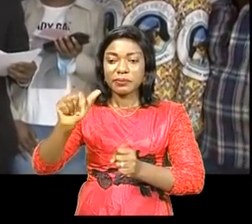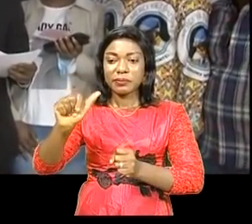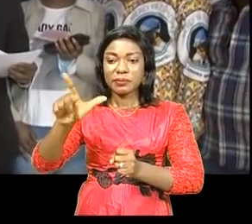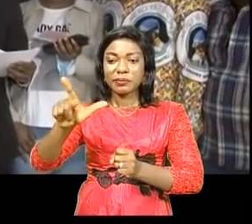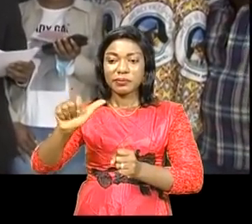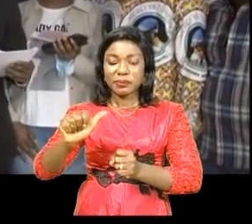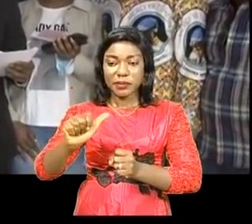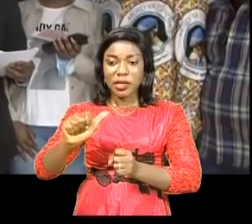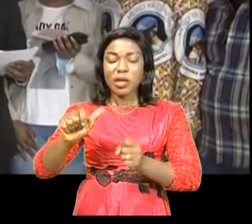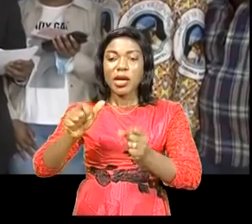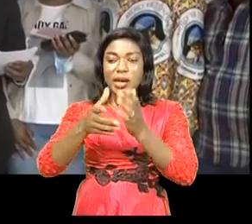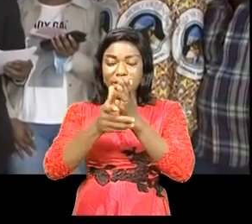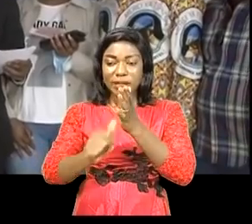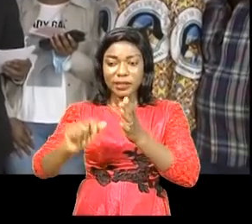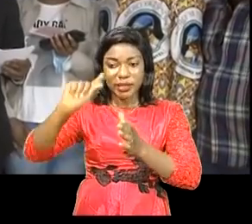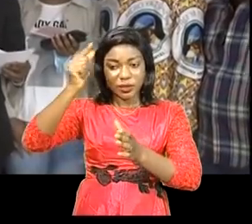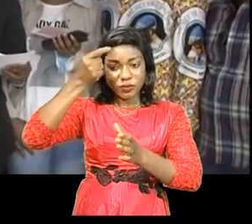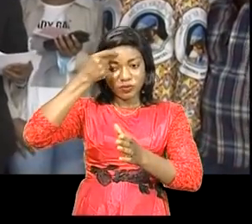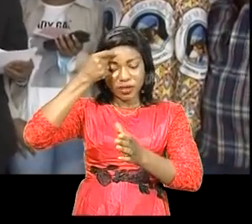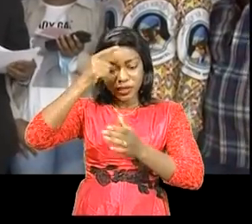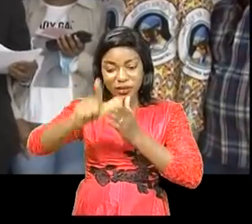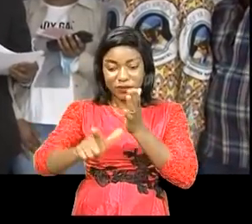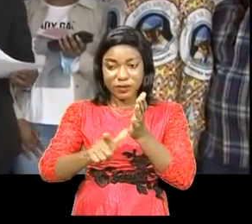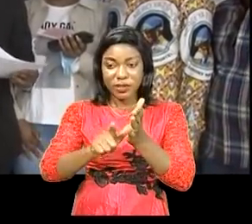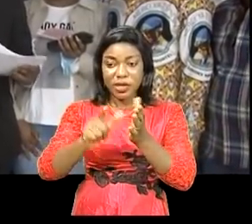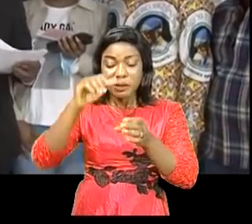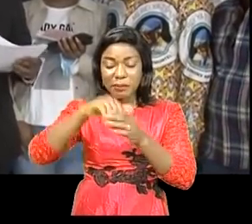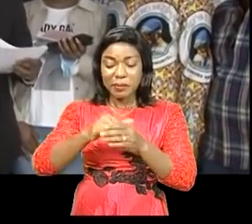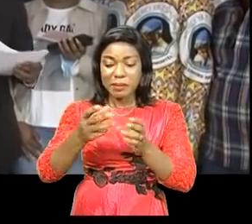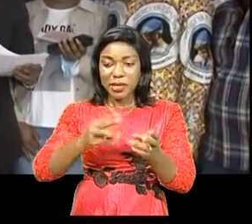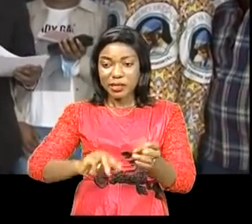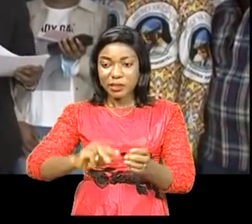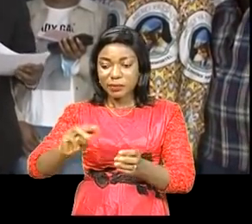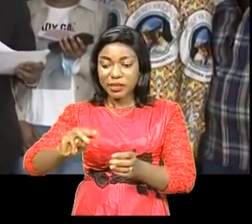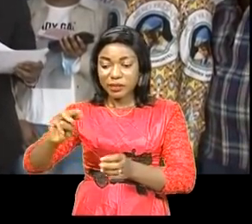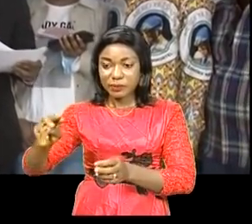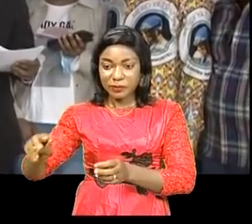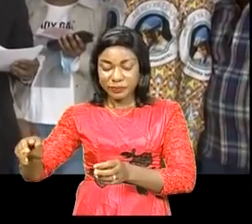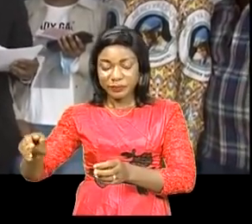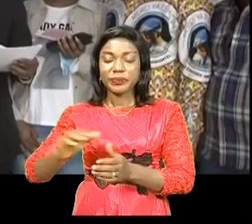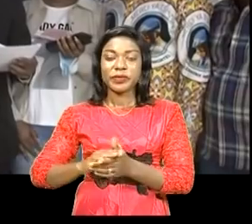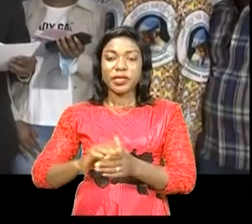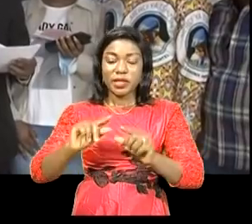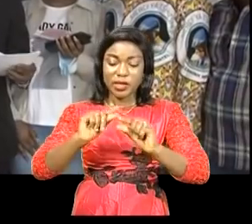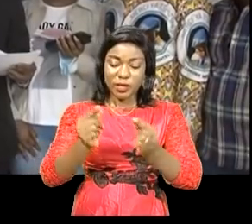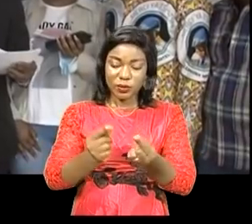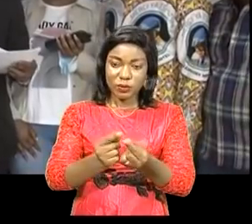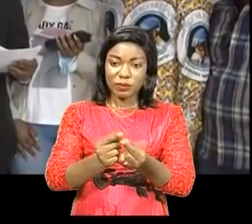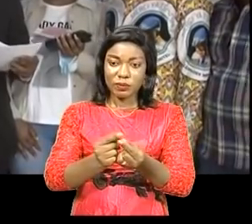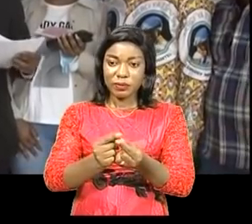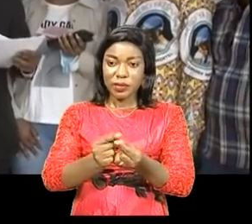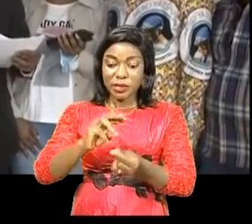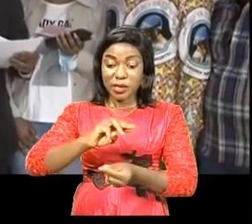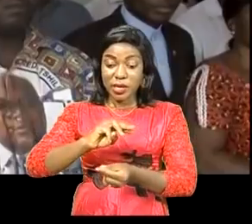'intérieur en qualité de gouverneur à l'intérieur de la province du manier de ce fait le caucus UDP Tiseke du manier lance